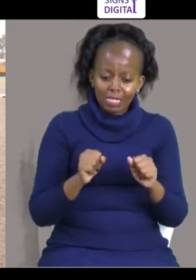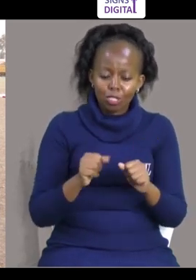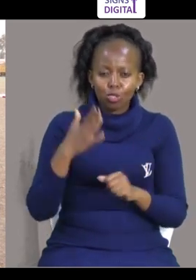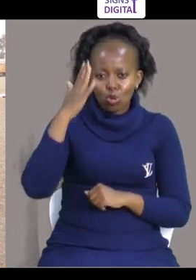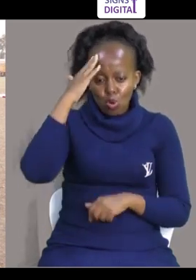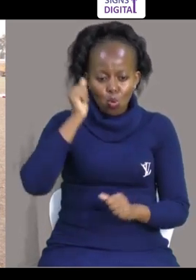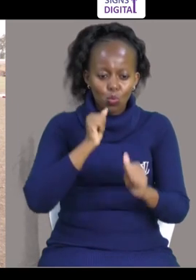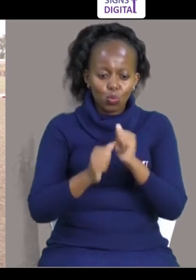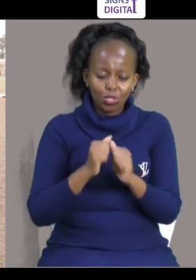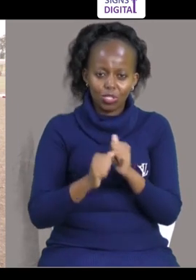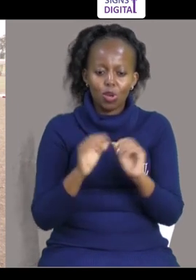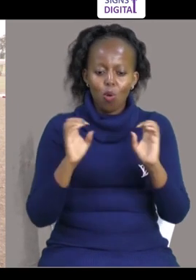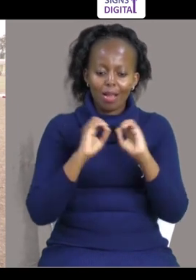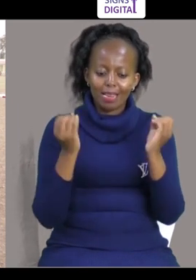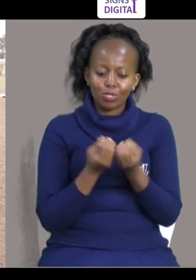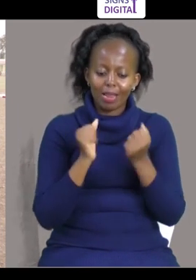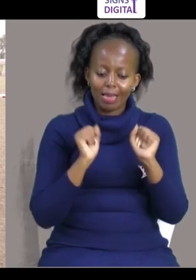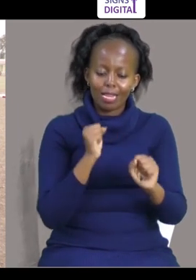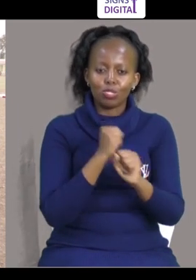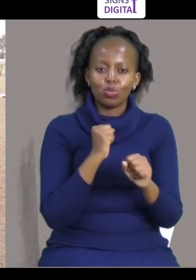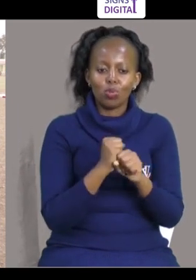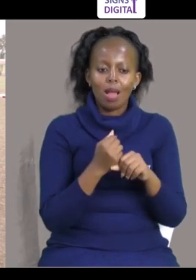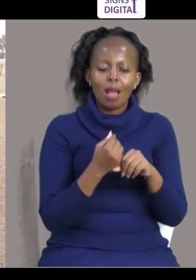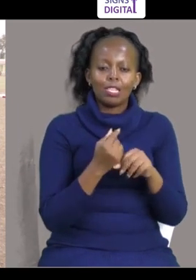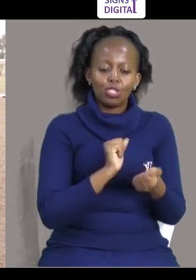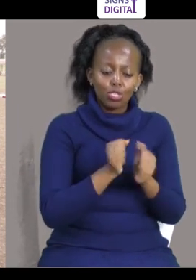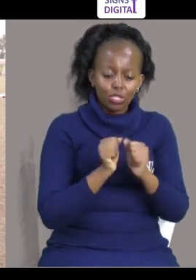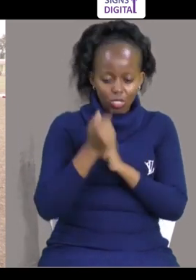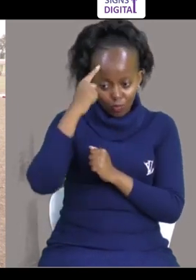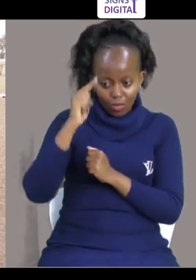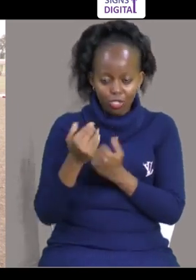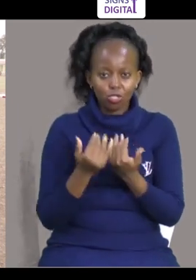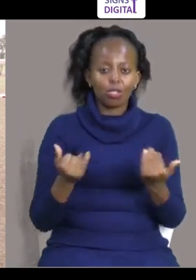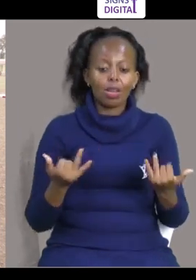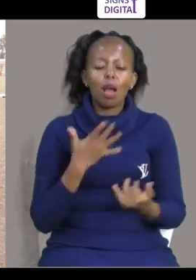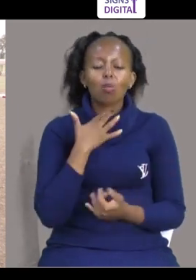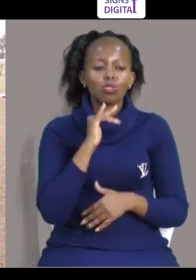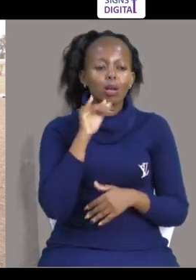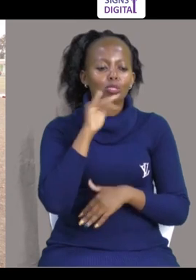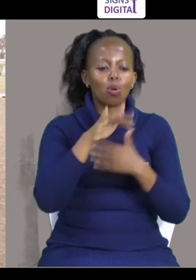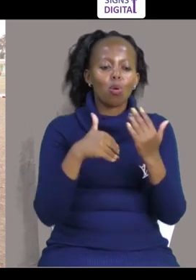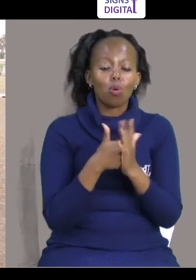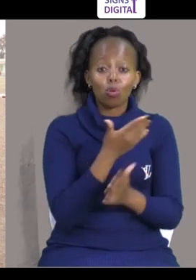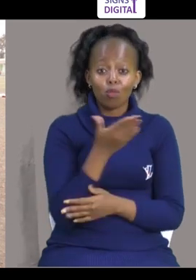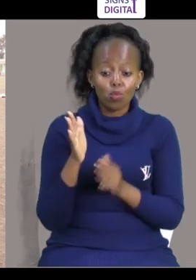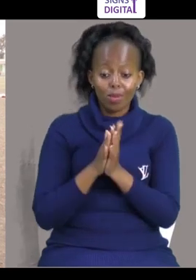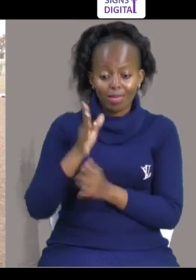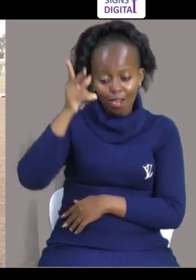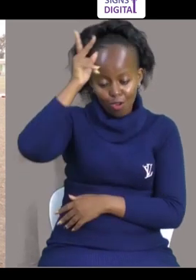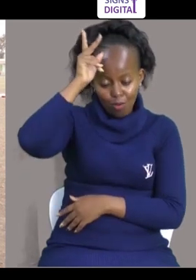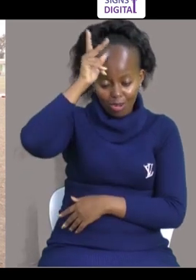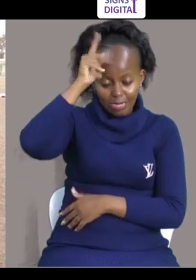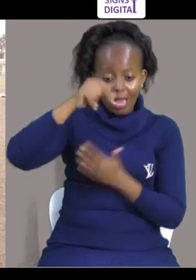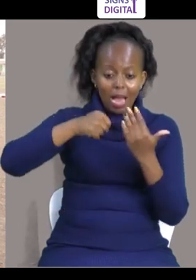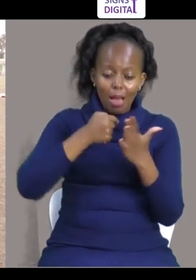organization Can give adaptations For this child Hatutaki yo manina So na waomba